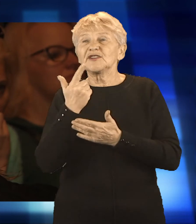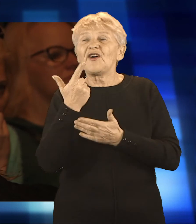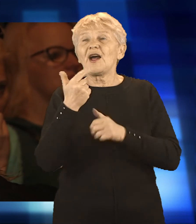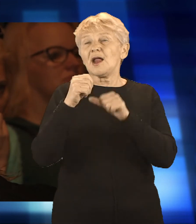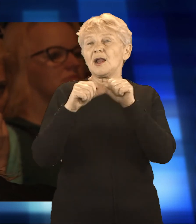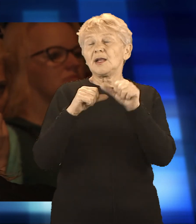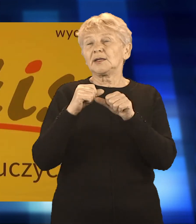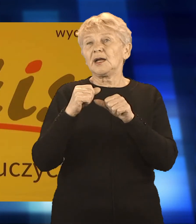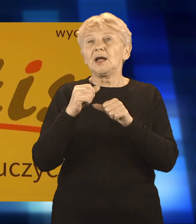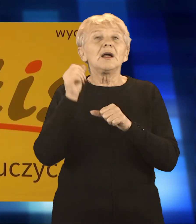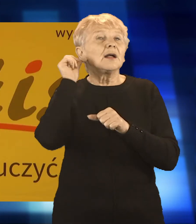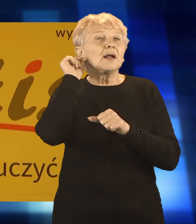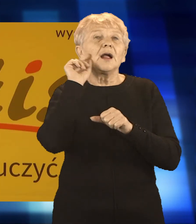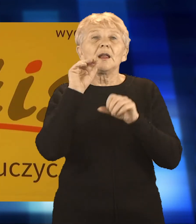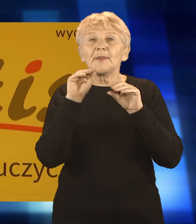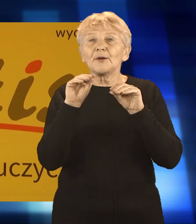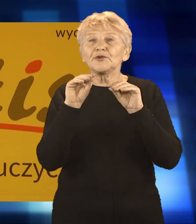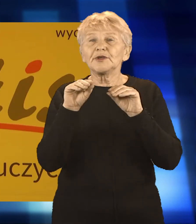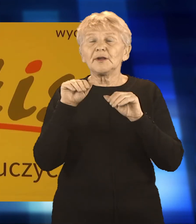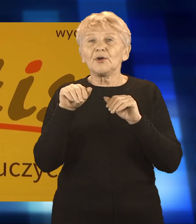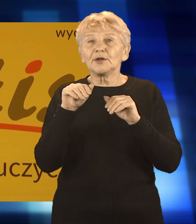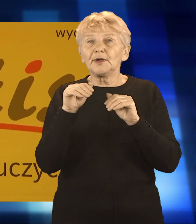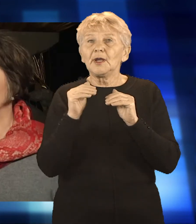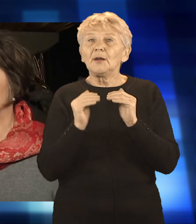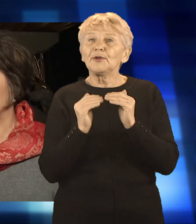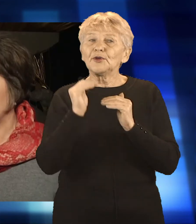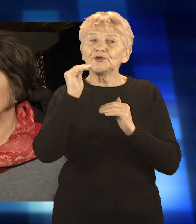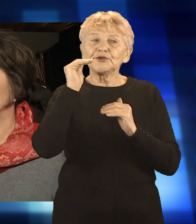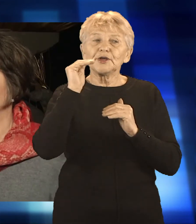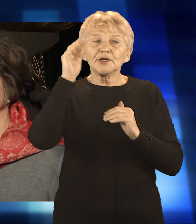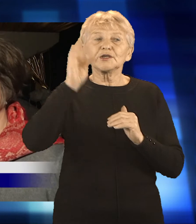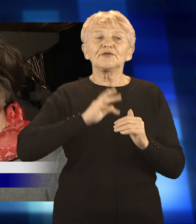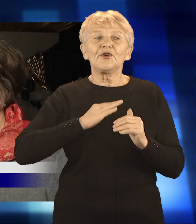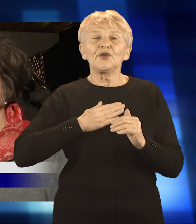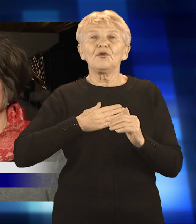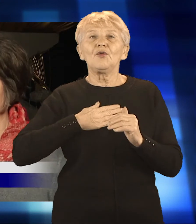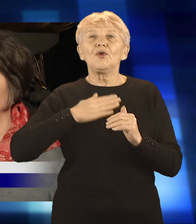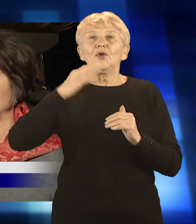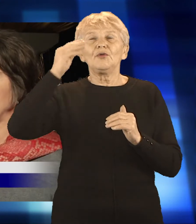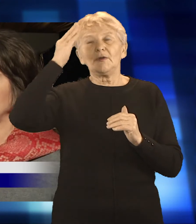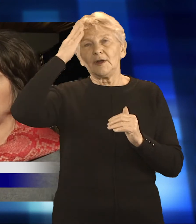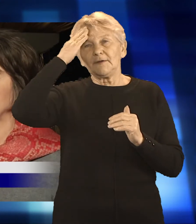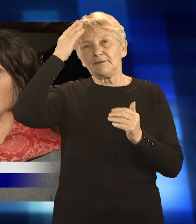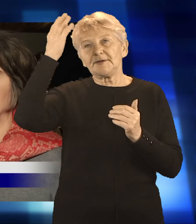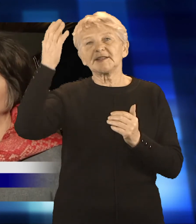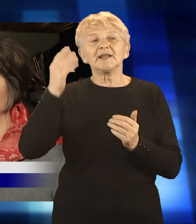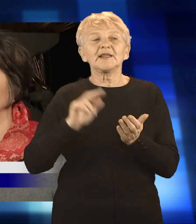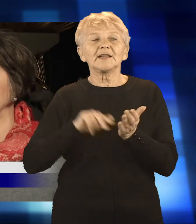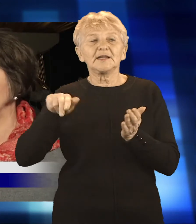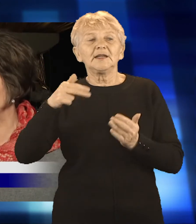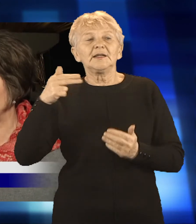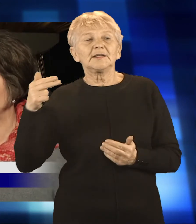podnosili swoje kompetencje w zakresie pracy z dziećmi w spektrum autyzmu. Wszystkie sprawy, które są poruszane w trakcie spotkań,